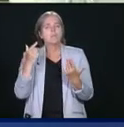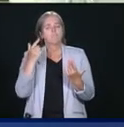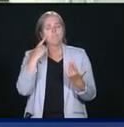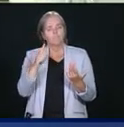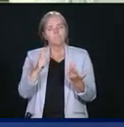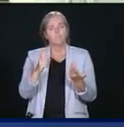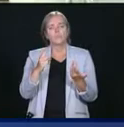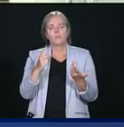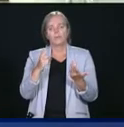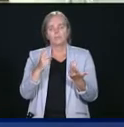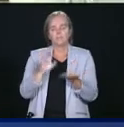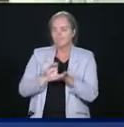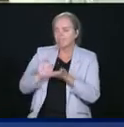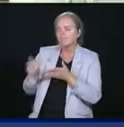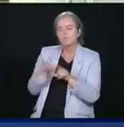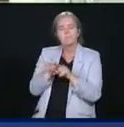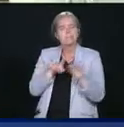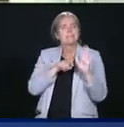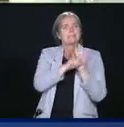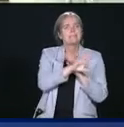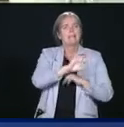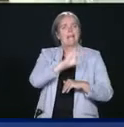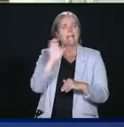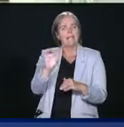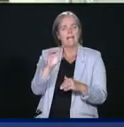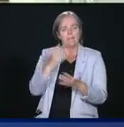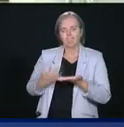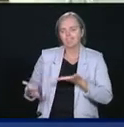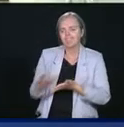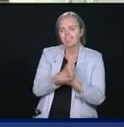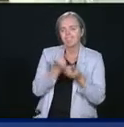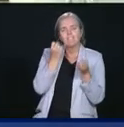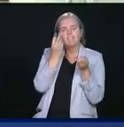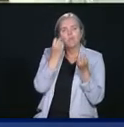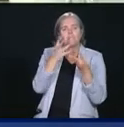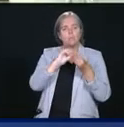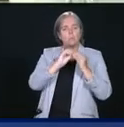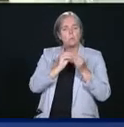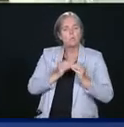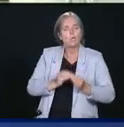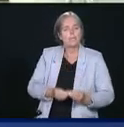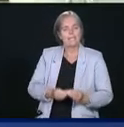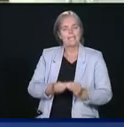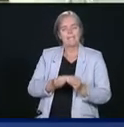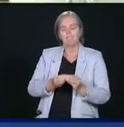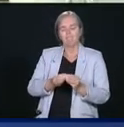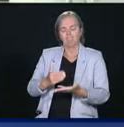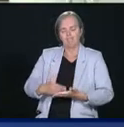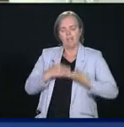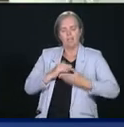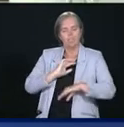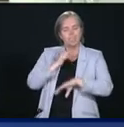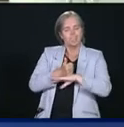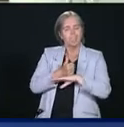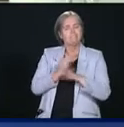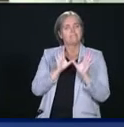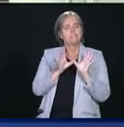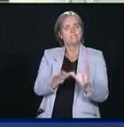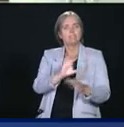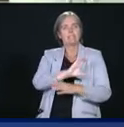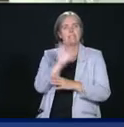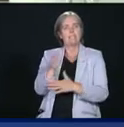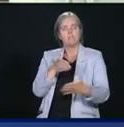Statistique Canada pour pouvoir aller chercher plus de données, pour élaborer une stratégie canadienne contre le racisme.